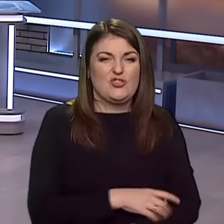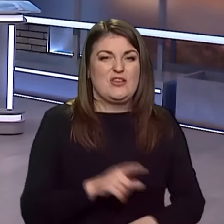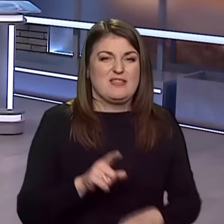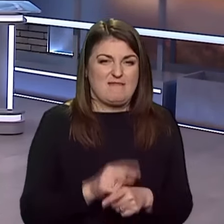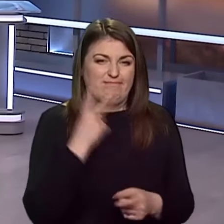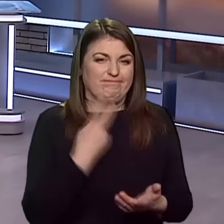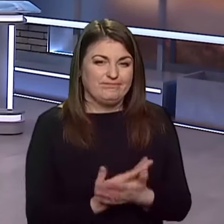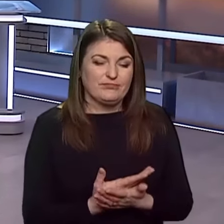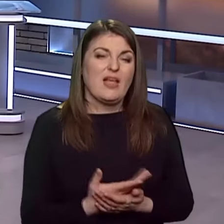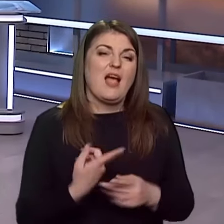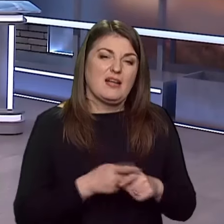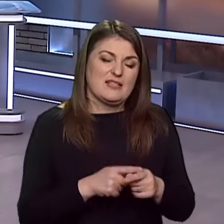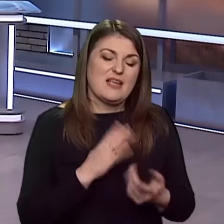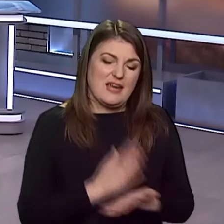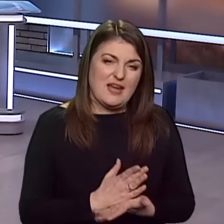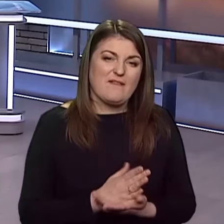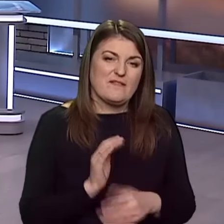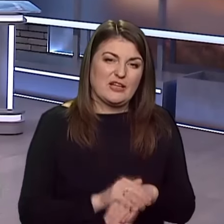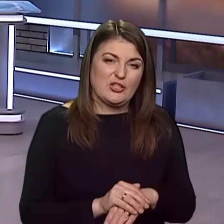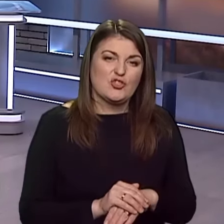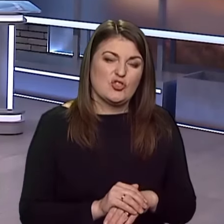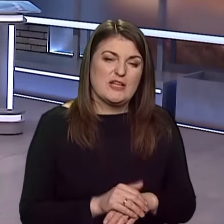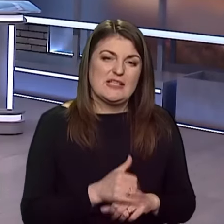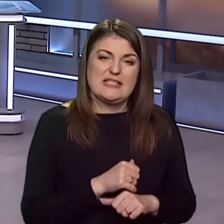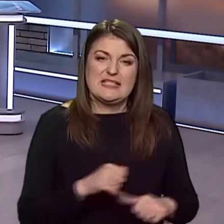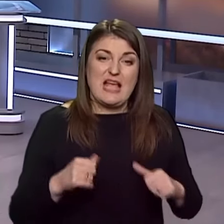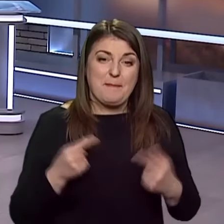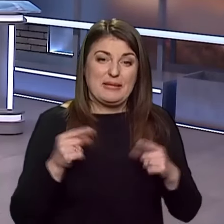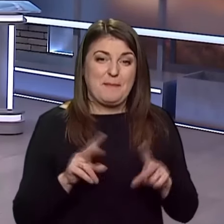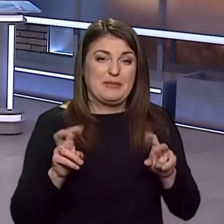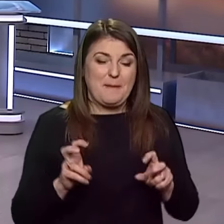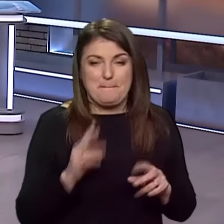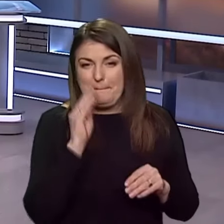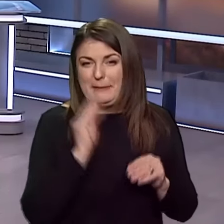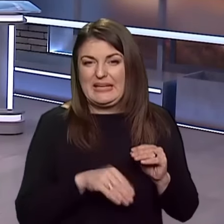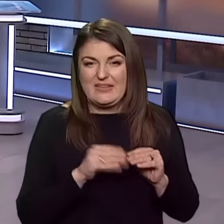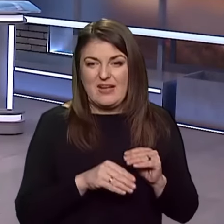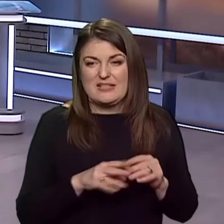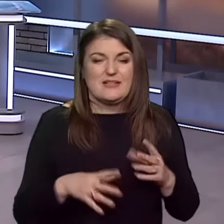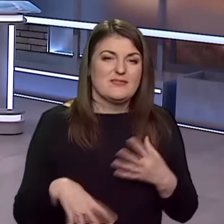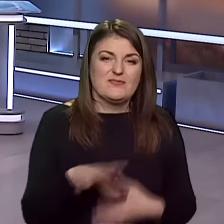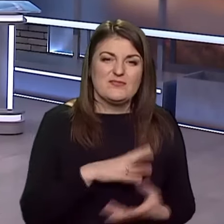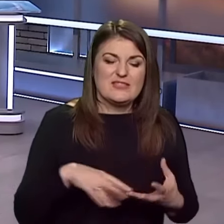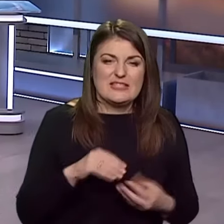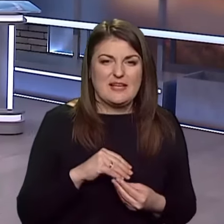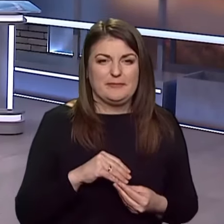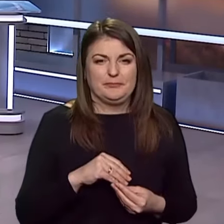інтерпретації, це є, фактично, саме цим терміном прикривалася вся